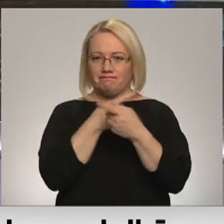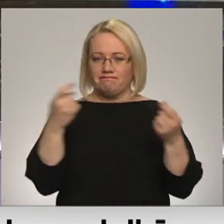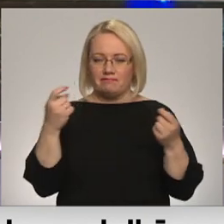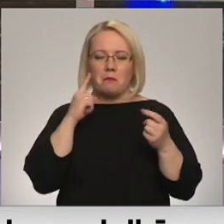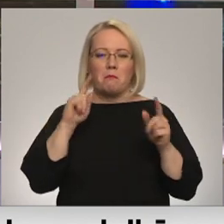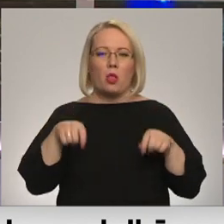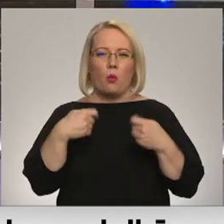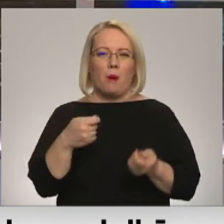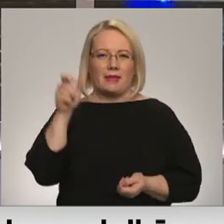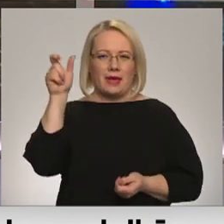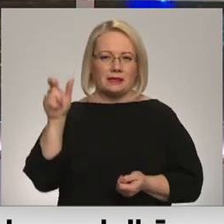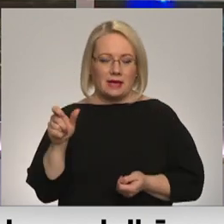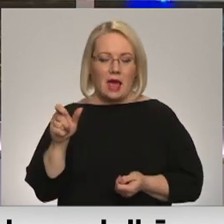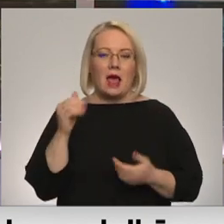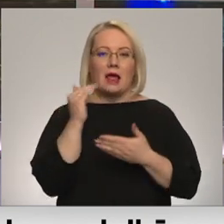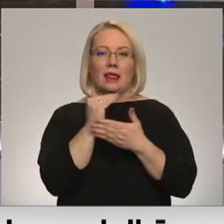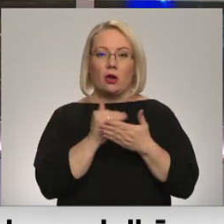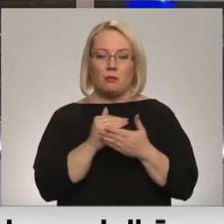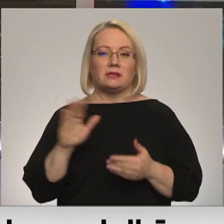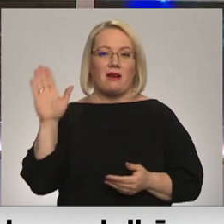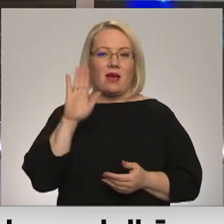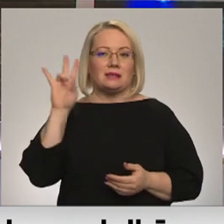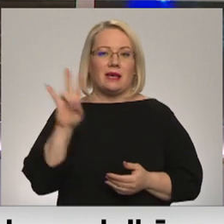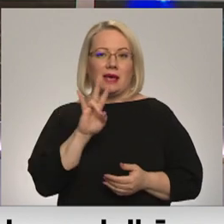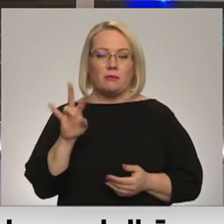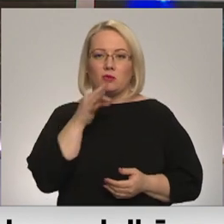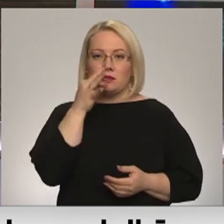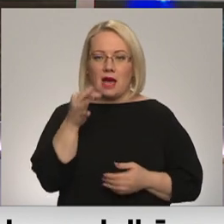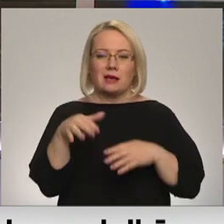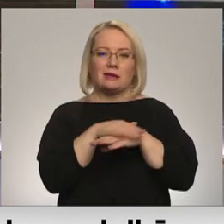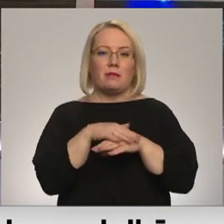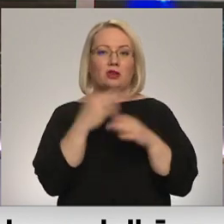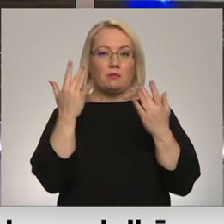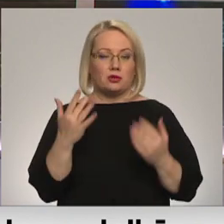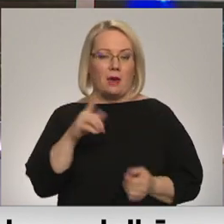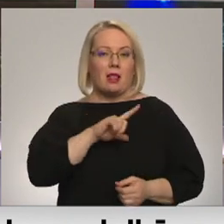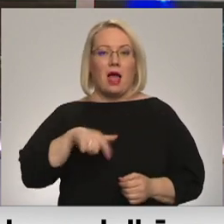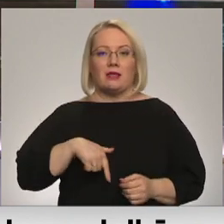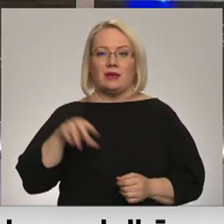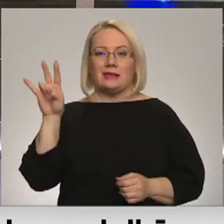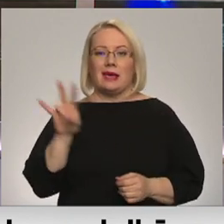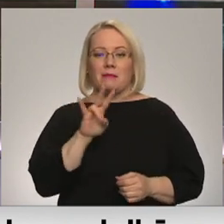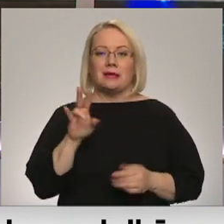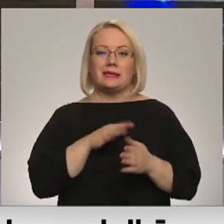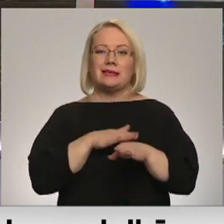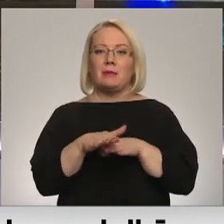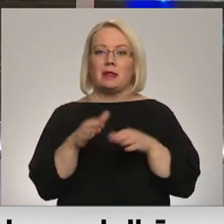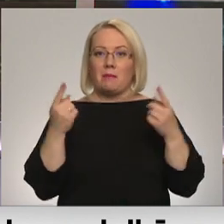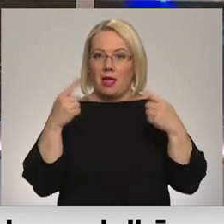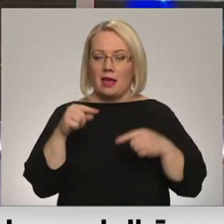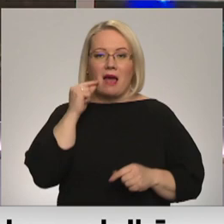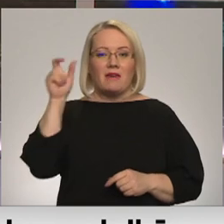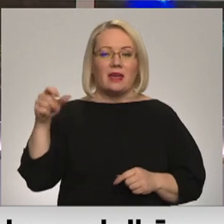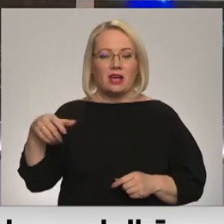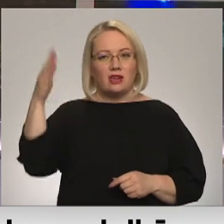padomniece Aiva Rozenberga. Likums par valsts hīmenu nosaka, ka sabiedriskos pasākumos Latvijas valsts hīmenas izpildījumu laikā vīrieši